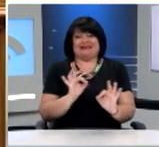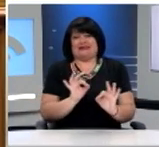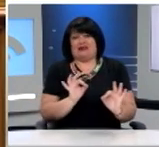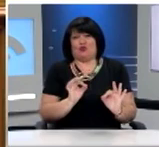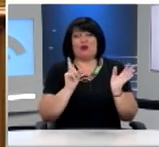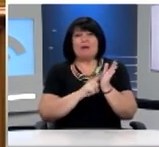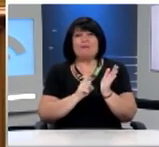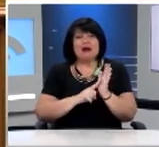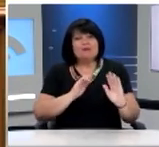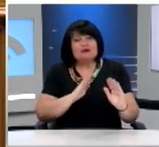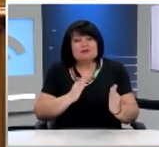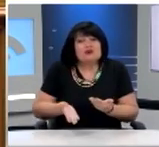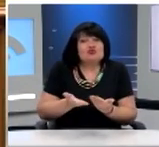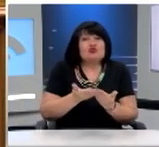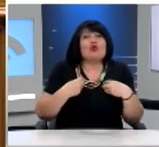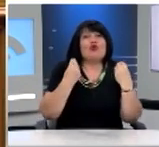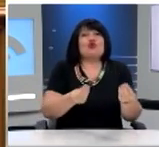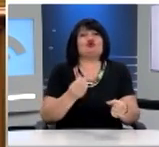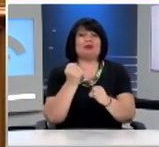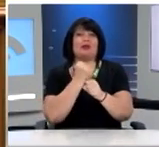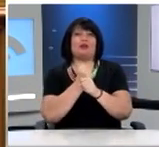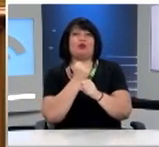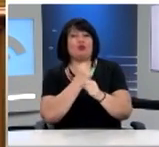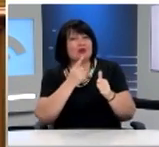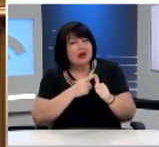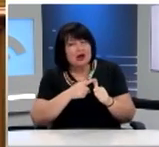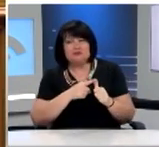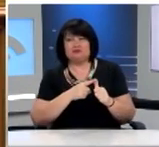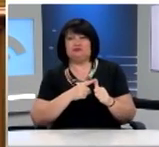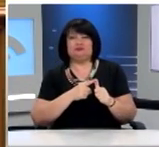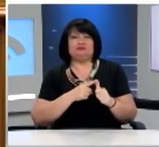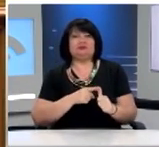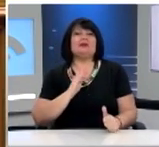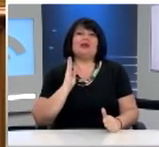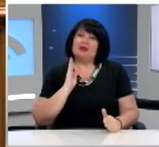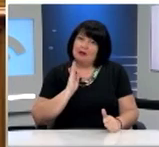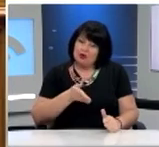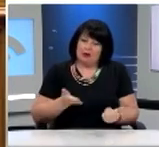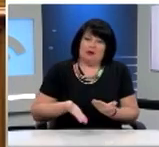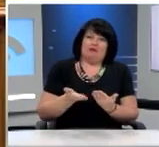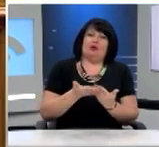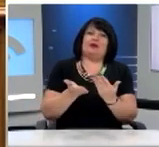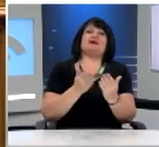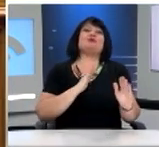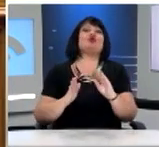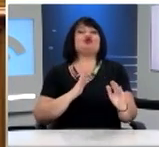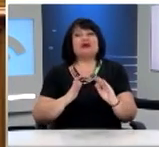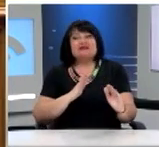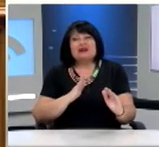απαραίτητον να εξασφαλίσουμε σε αυτούς τους ανθρώπους επαγγελματική αποκατάσταση στην οποία θα δράσει ως αρωγός στη διασφάλιση